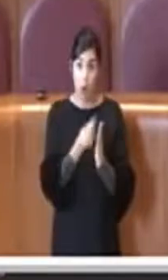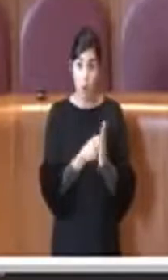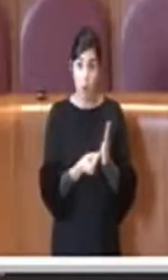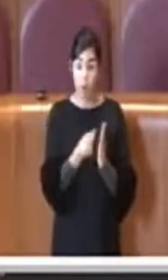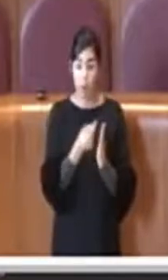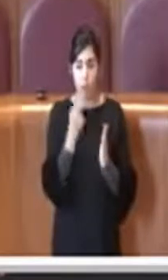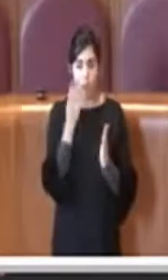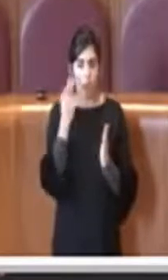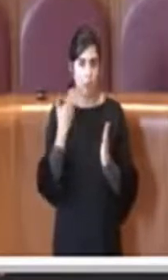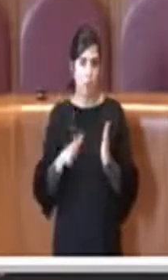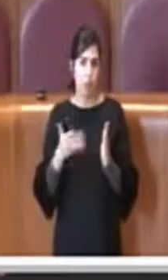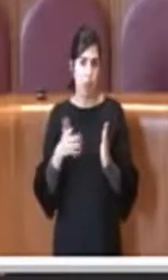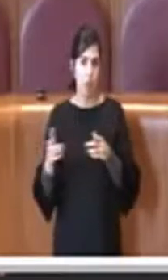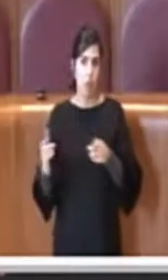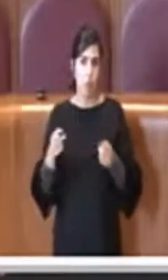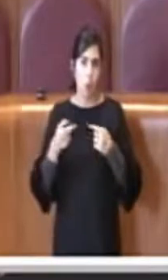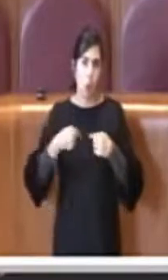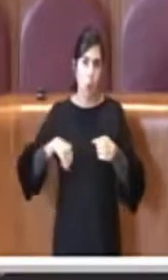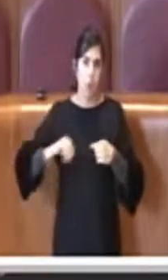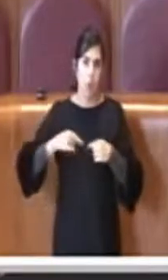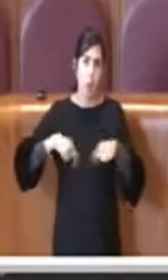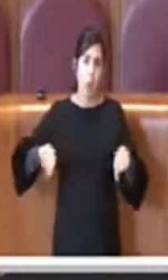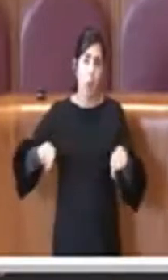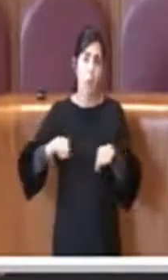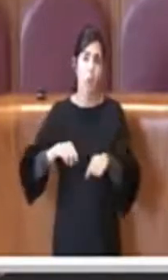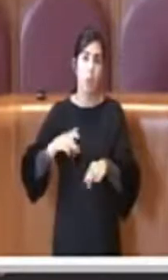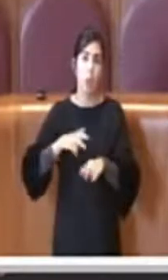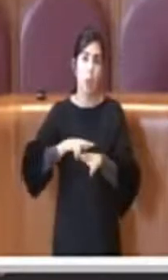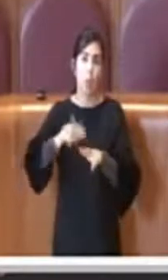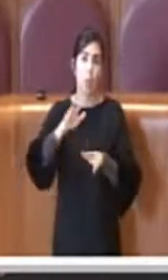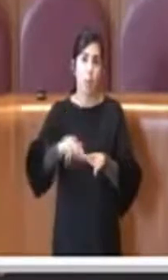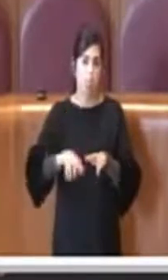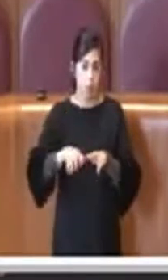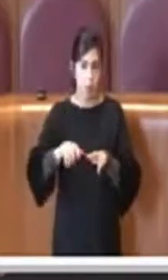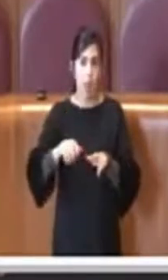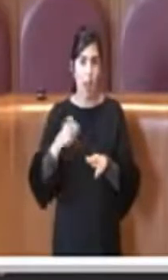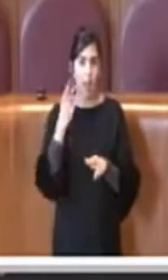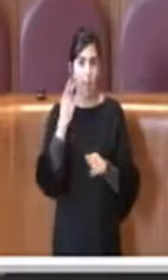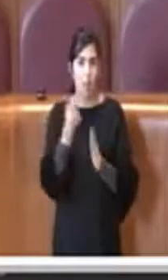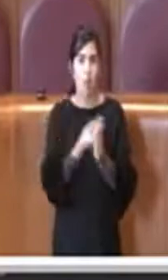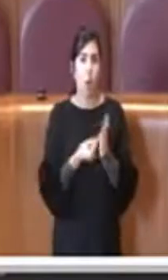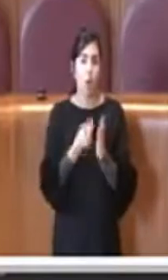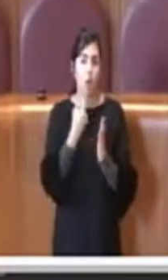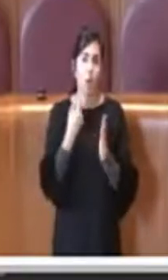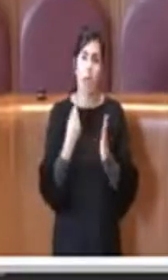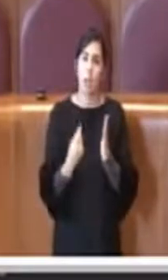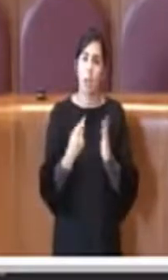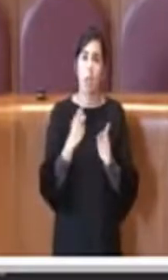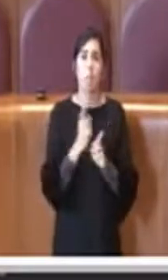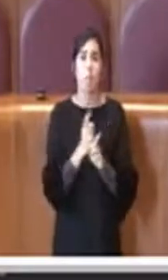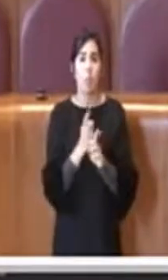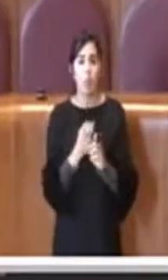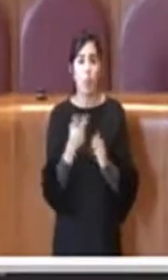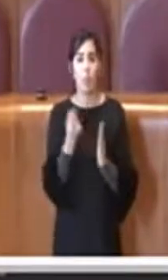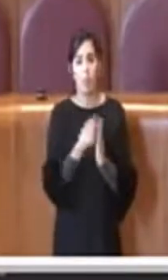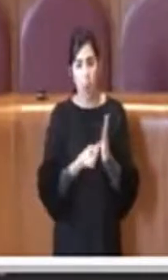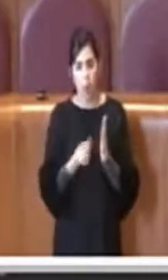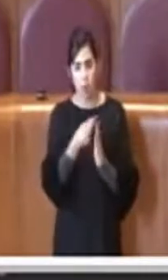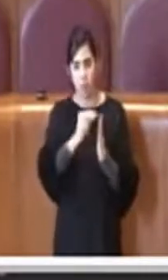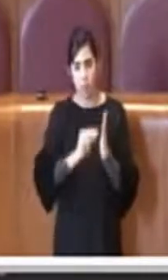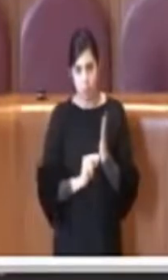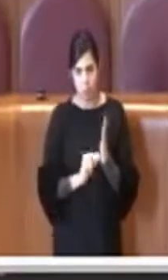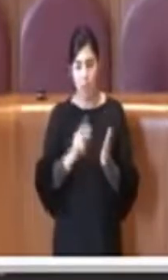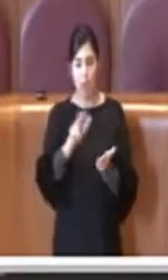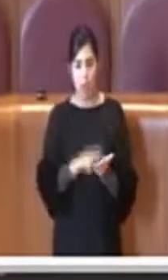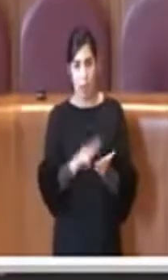commissione municipale si tratta in sostanza di elaborare ed approvare un progetto, quindi che